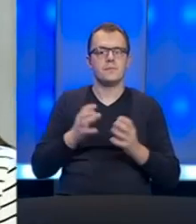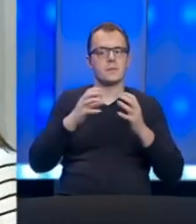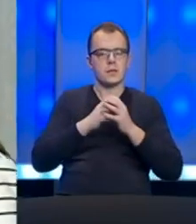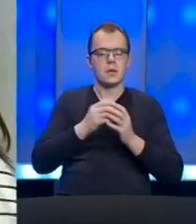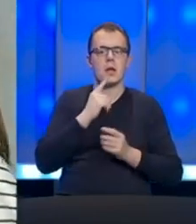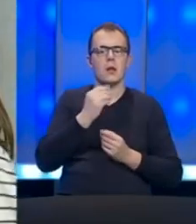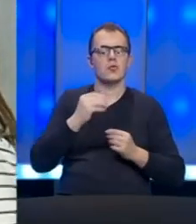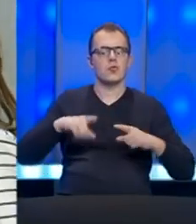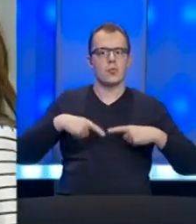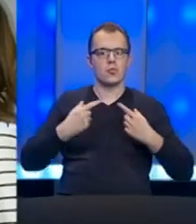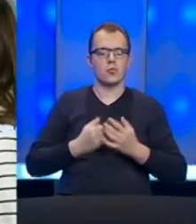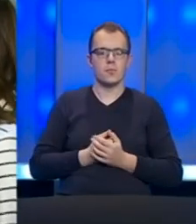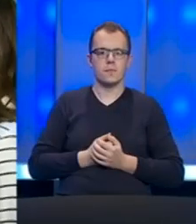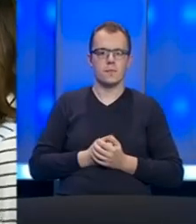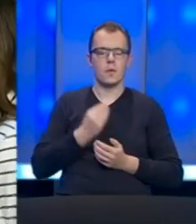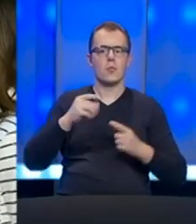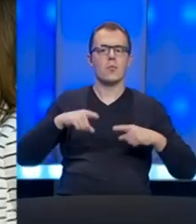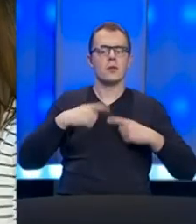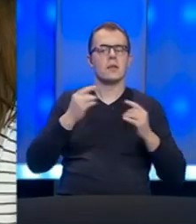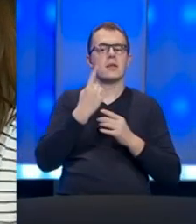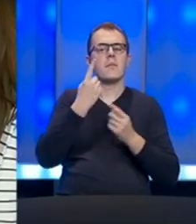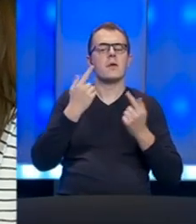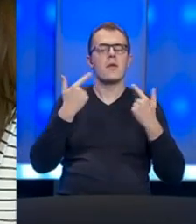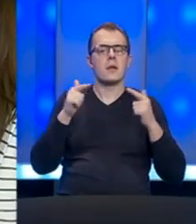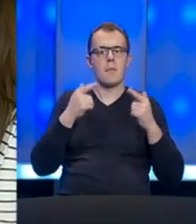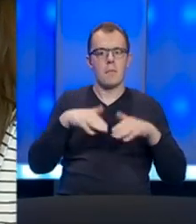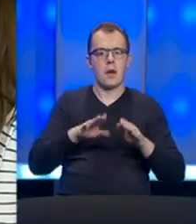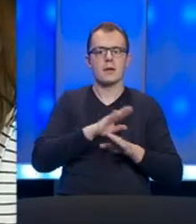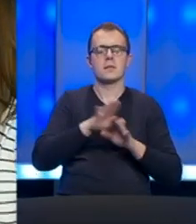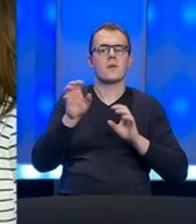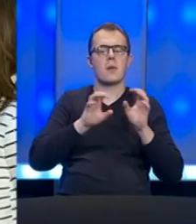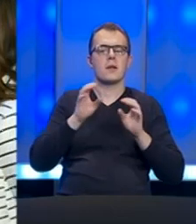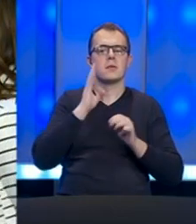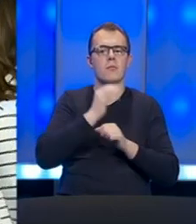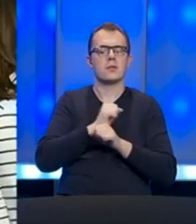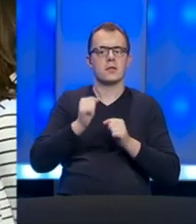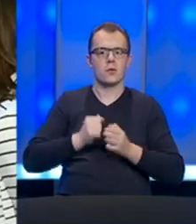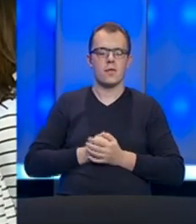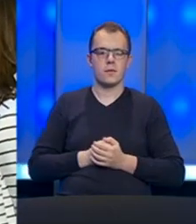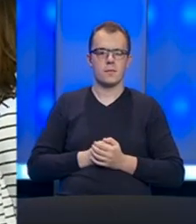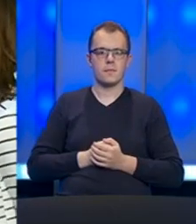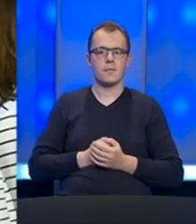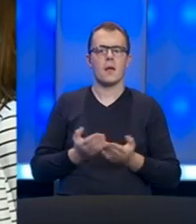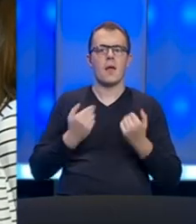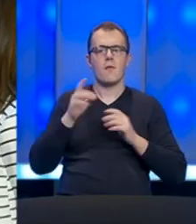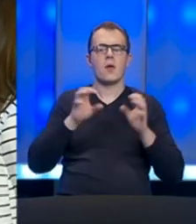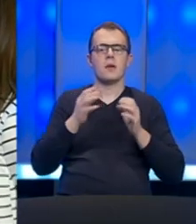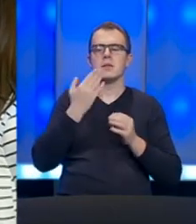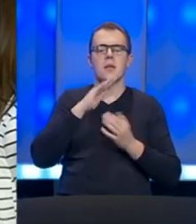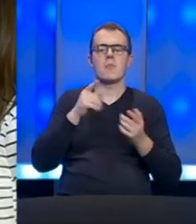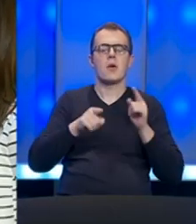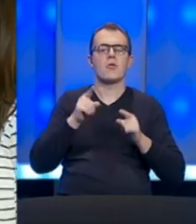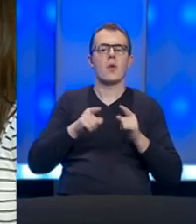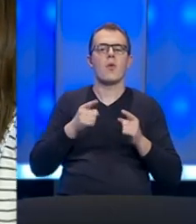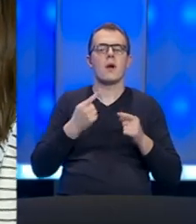želim dobro jutro. Dobro jutro i srećan 1. maj svim radnicima u Bosni i Hercegovini. Evo, radnici nemaju nekog